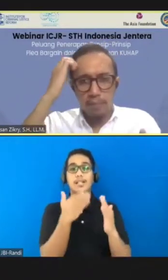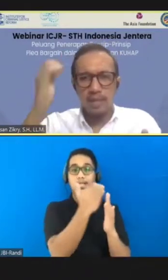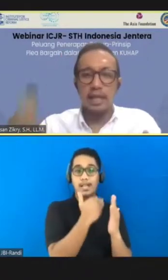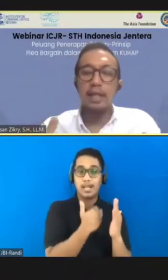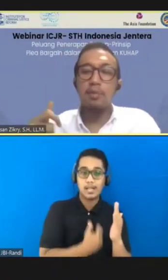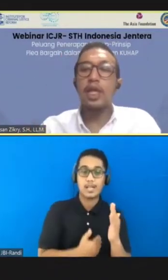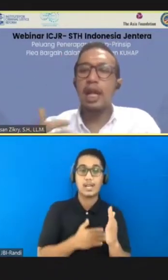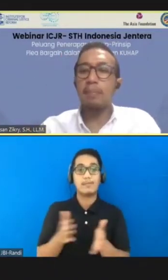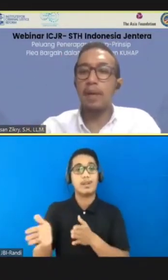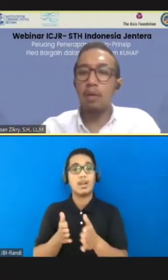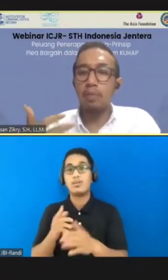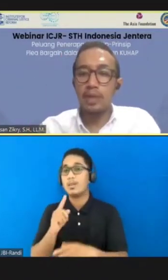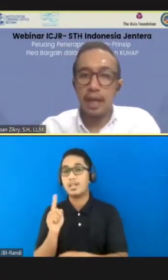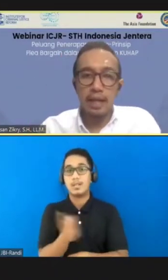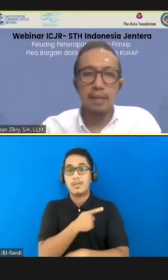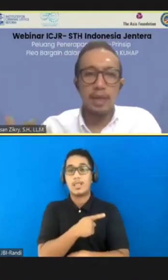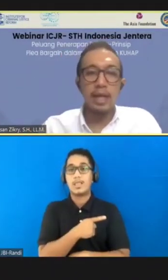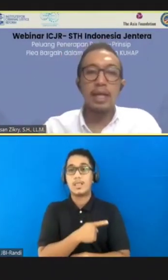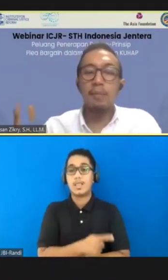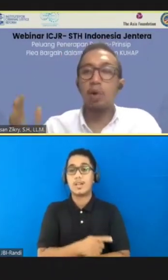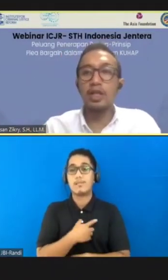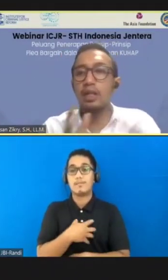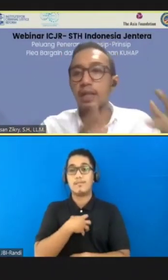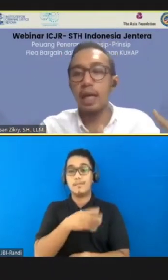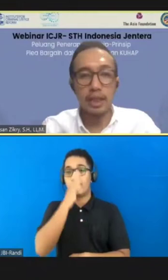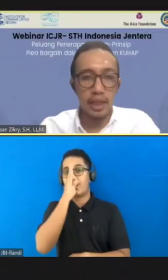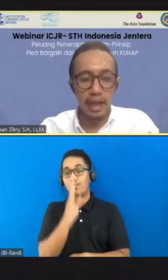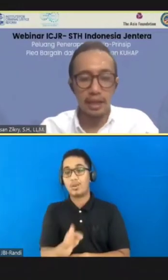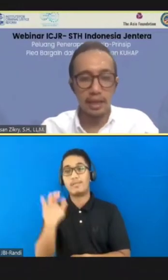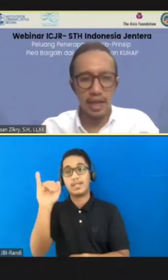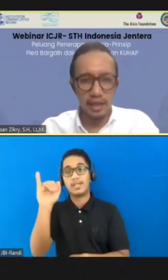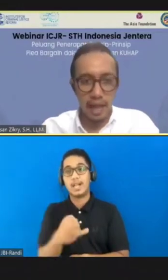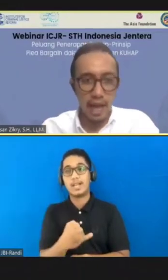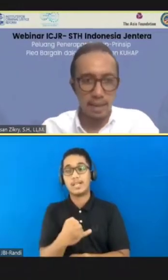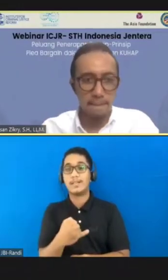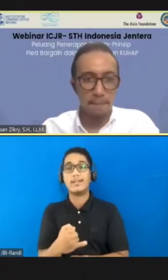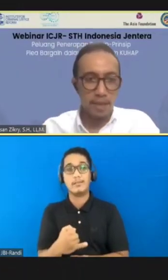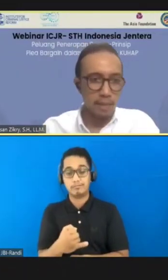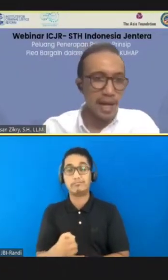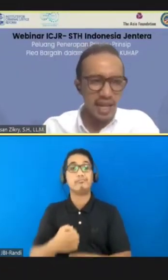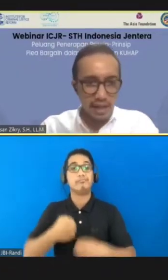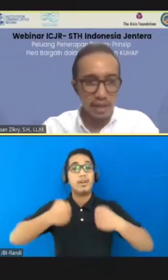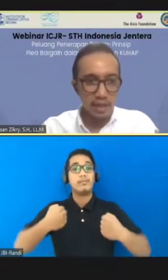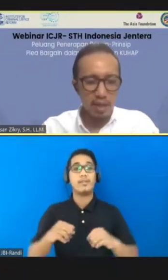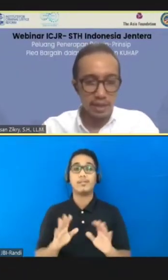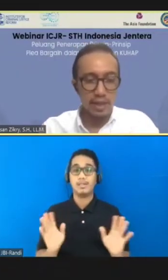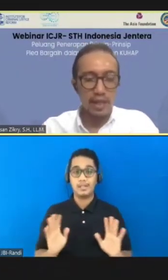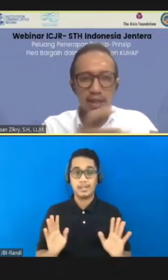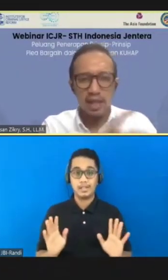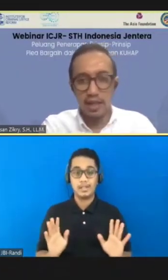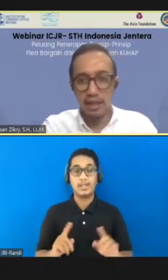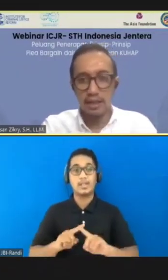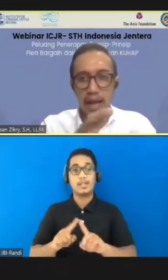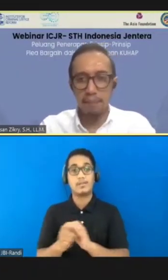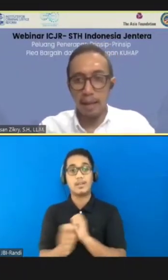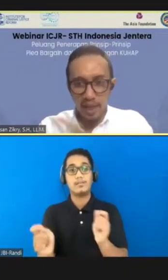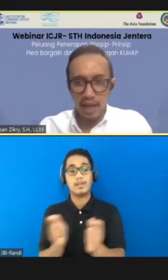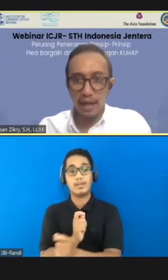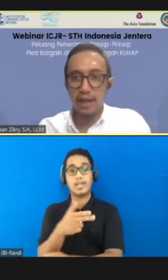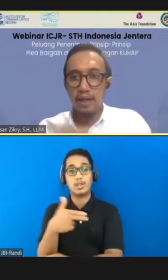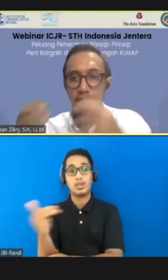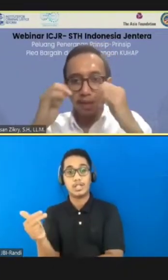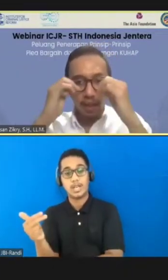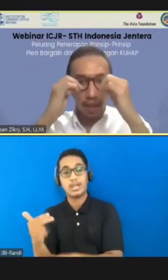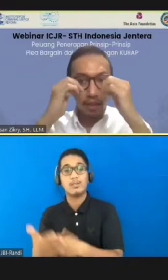kemungkinan, jadi kemungkinan pengakuan bersalah diberikan dalam kondisi tersangka tidak ditahan. Kebalikannya di Indonesia, ini terjadi di tahap